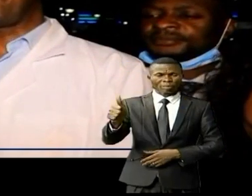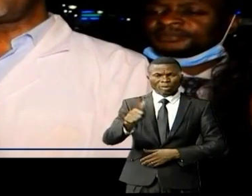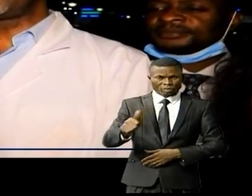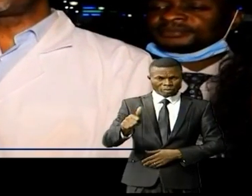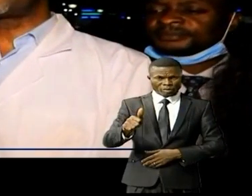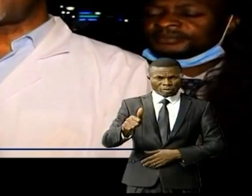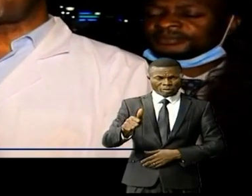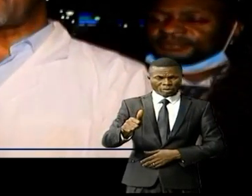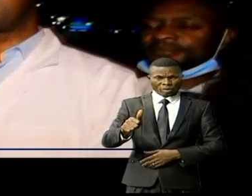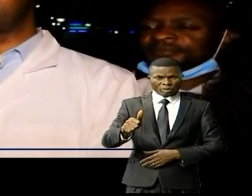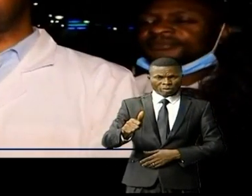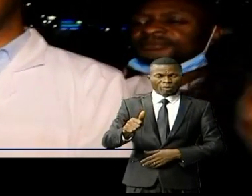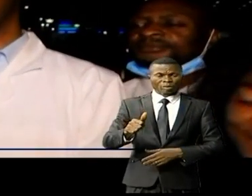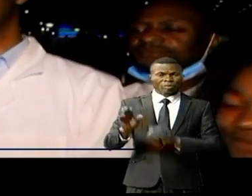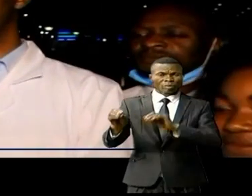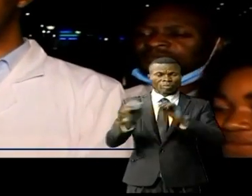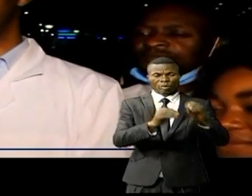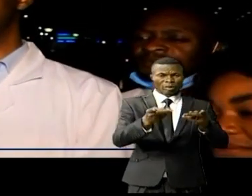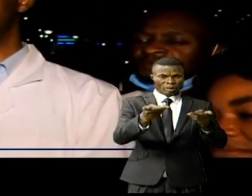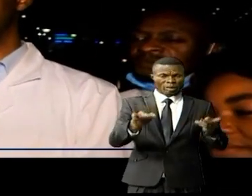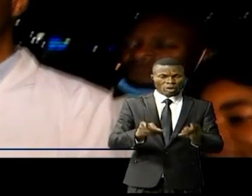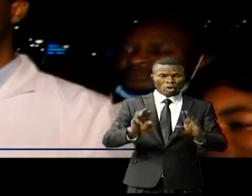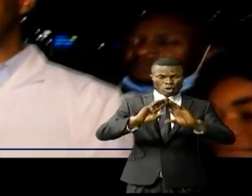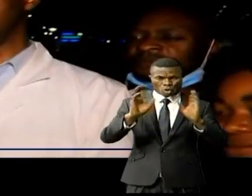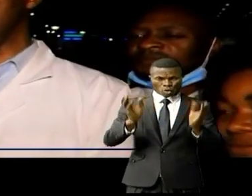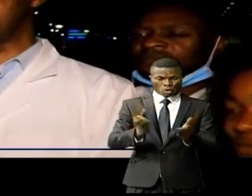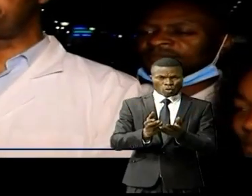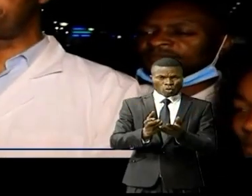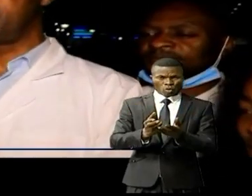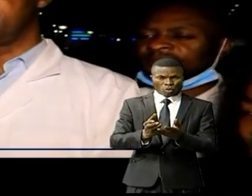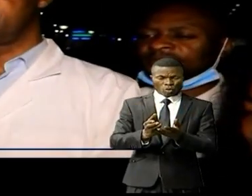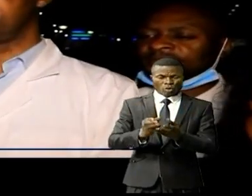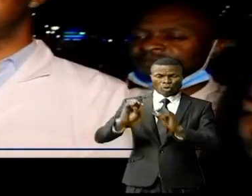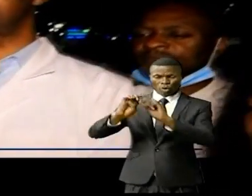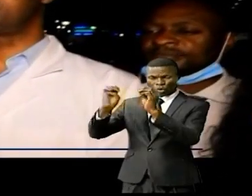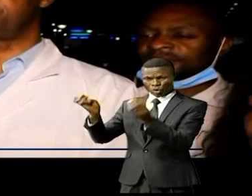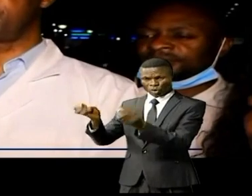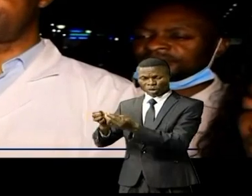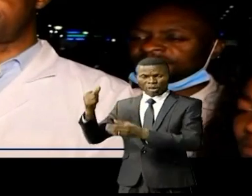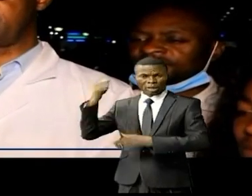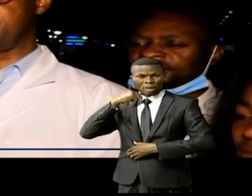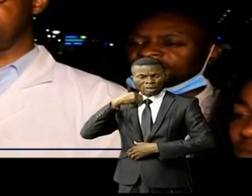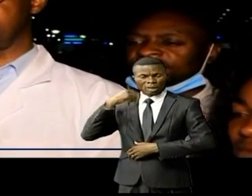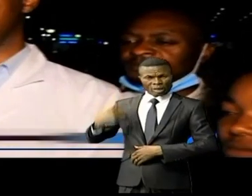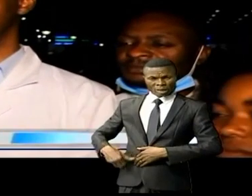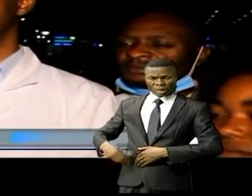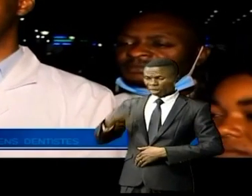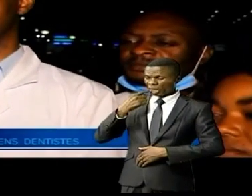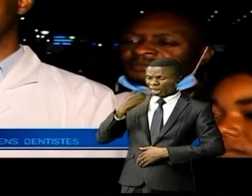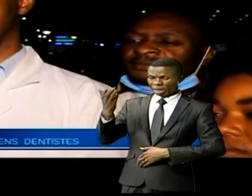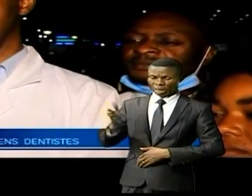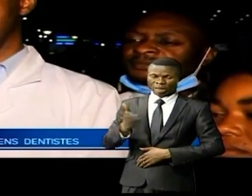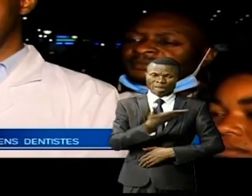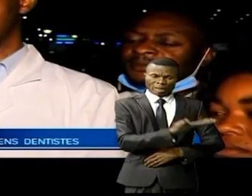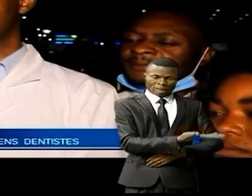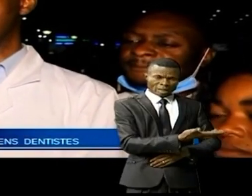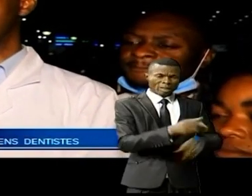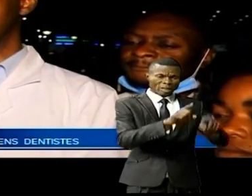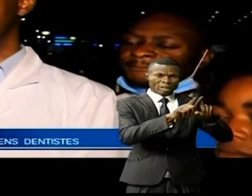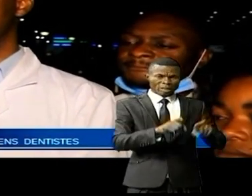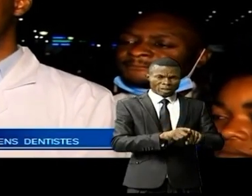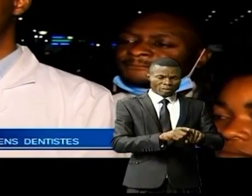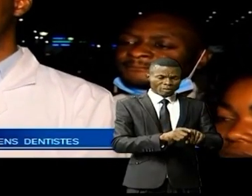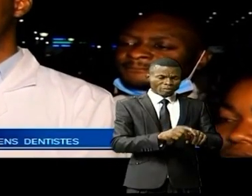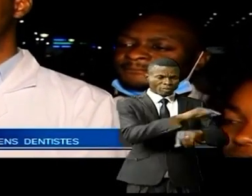La mise en place d'une commission de suivi entre l'équipe des médecins chirurgiens et dentistes et le